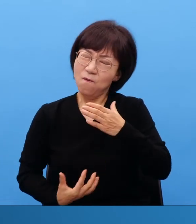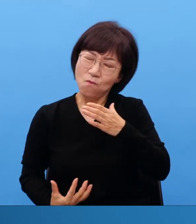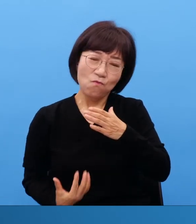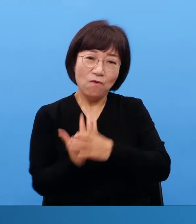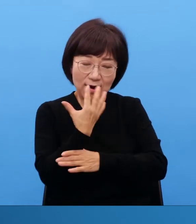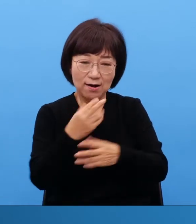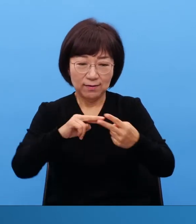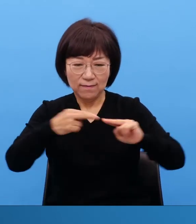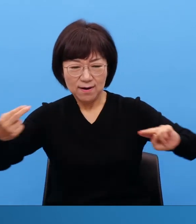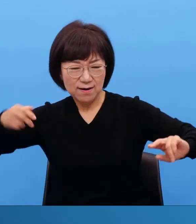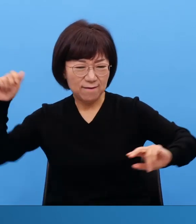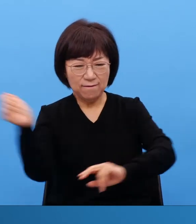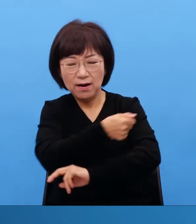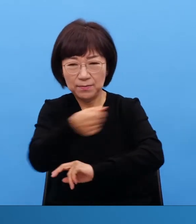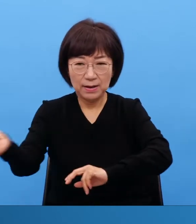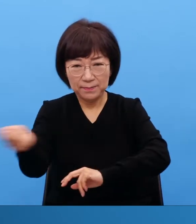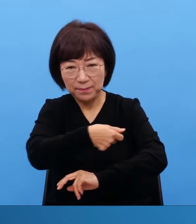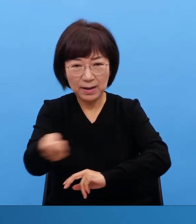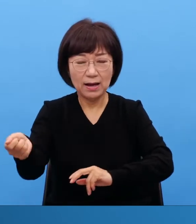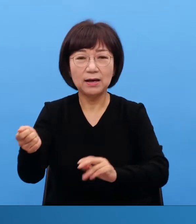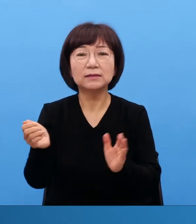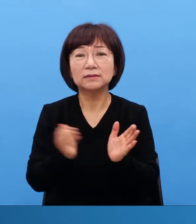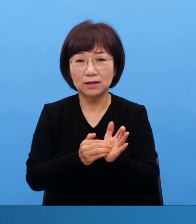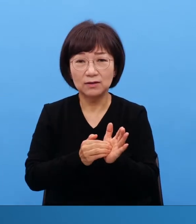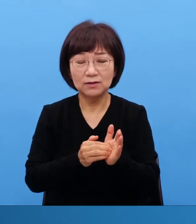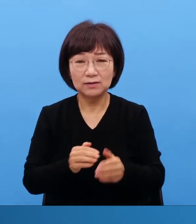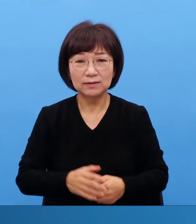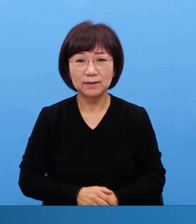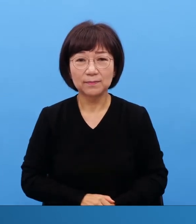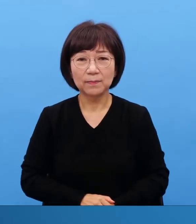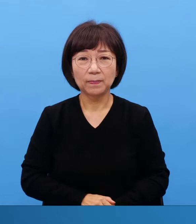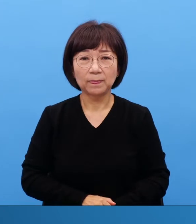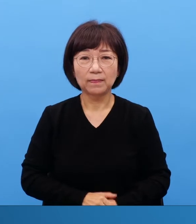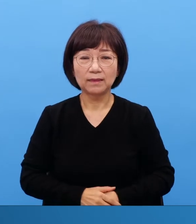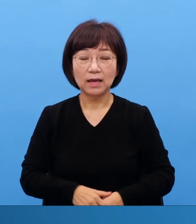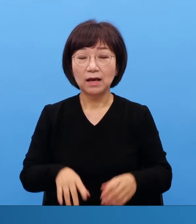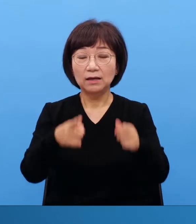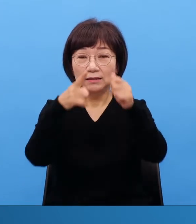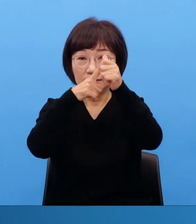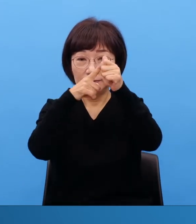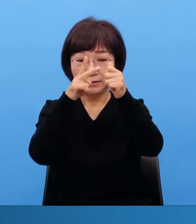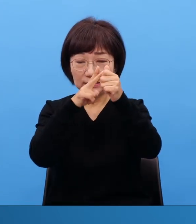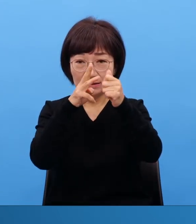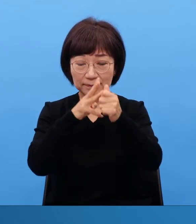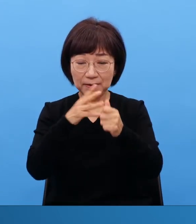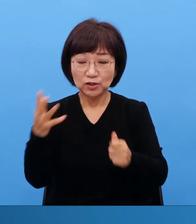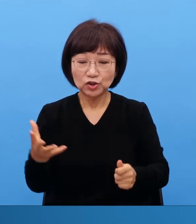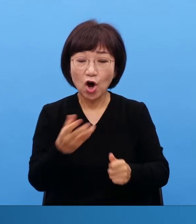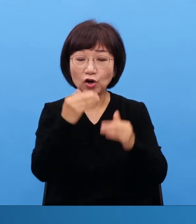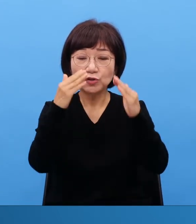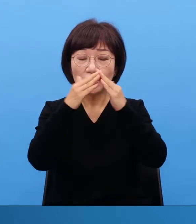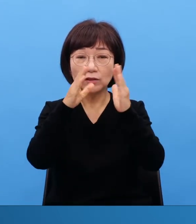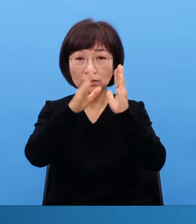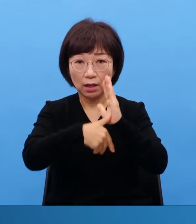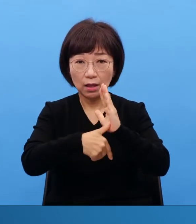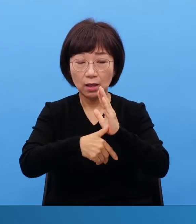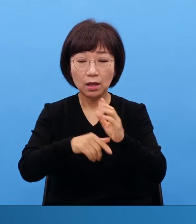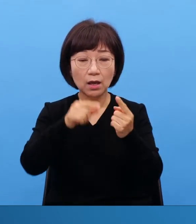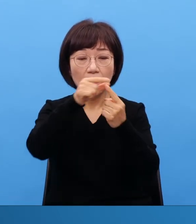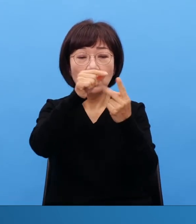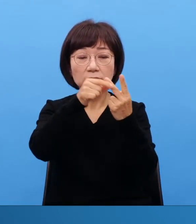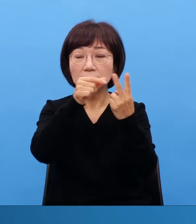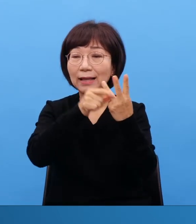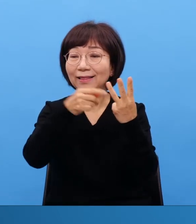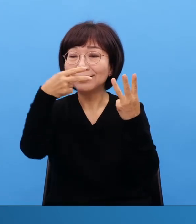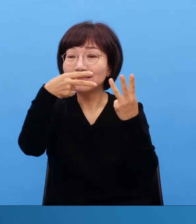그래도 1, 2성전에서는 이것은 있었다니까요 이 사람들과